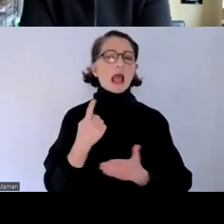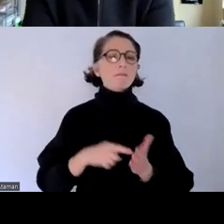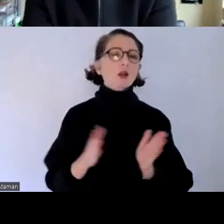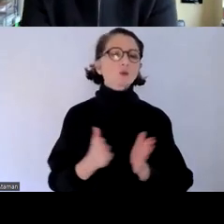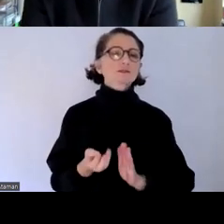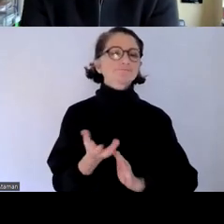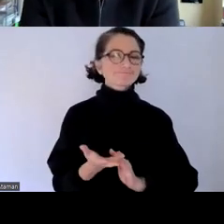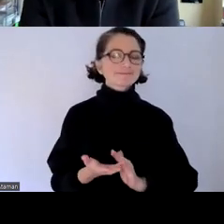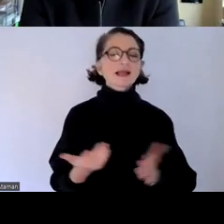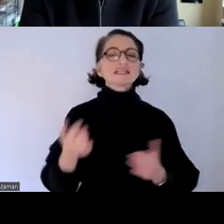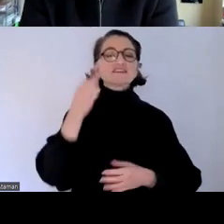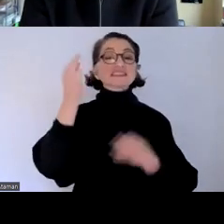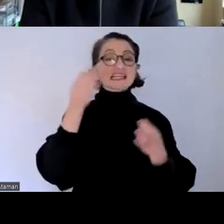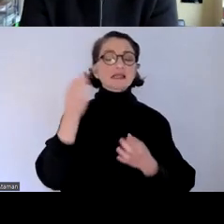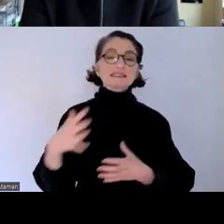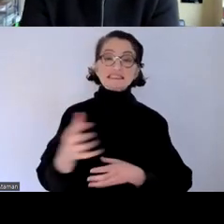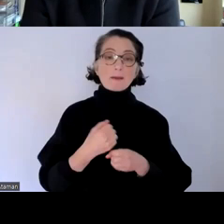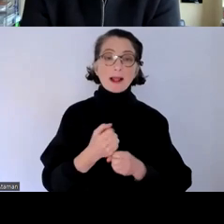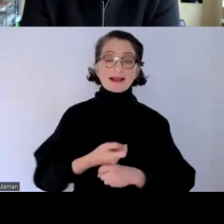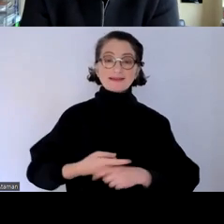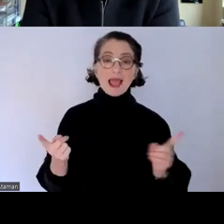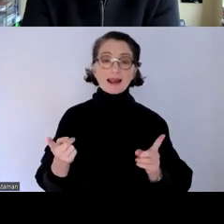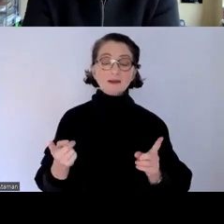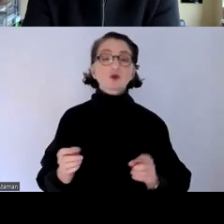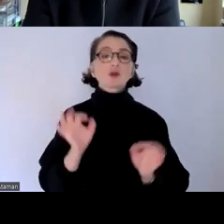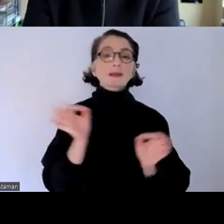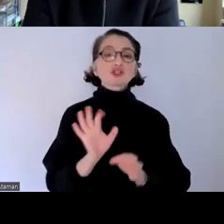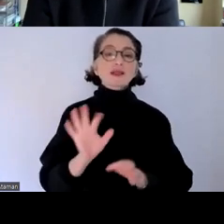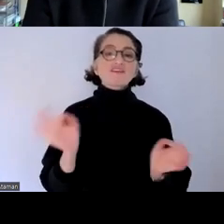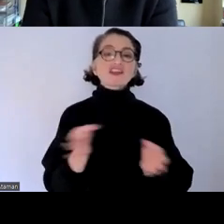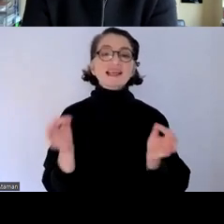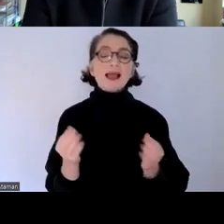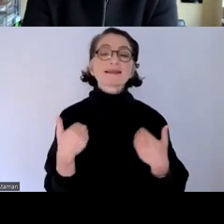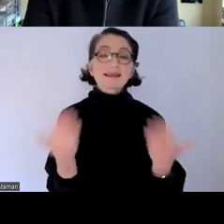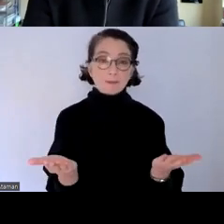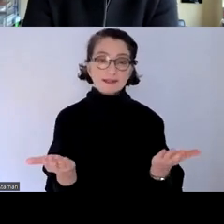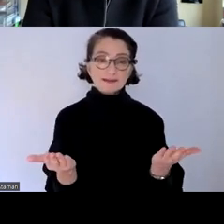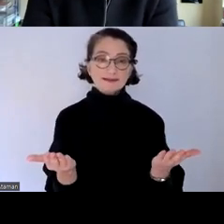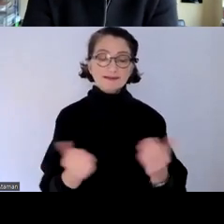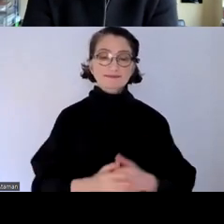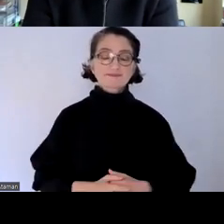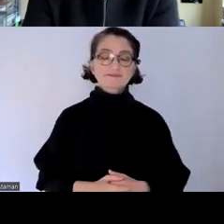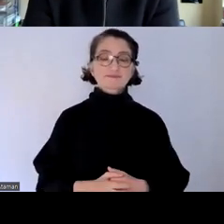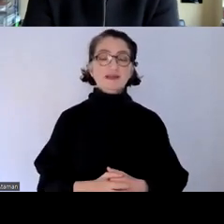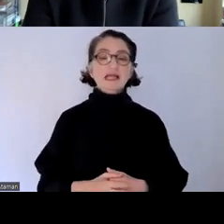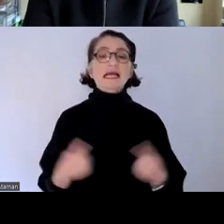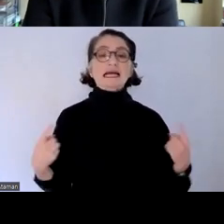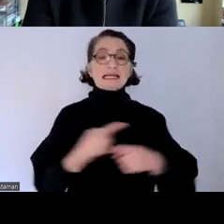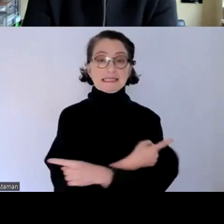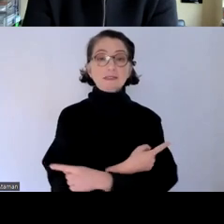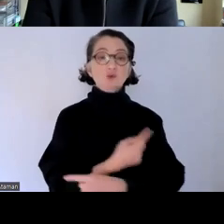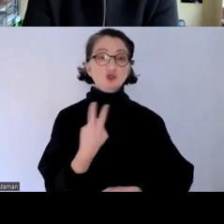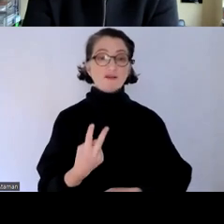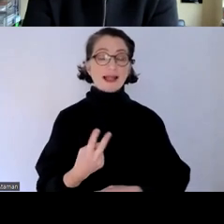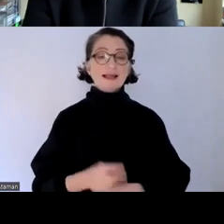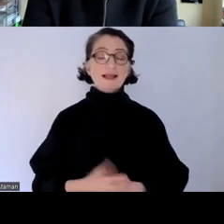darum wissen zu sammeln zu teilen und menschen zu befähigen das ganze in zweierlei richtung wir sollen also zum einen